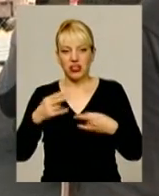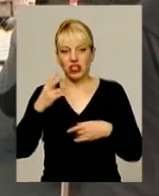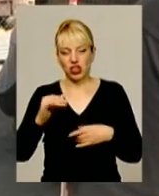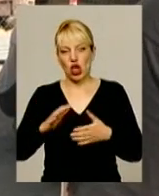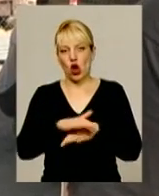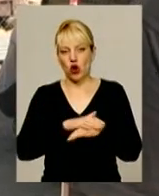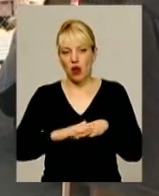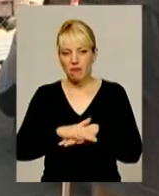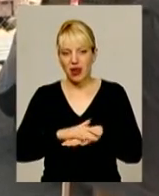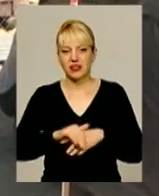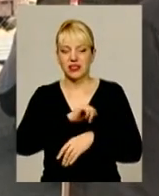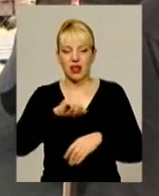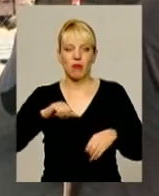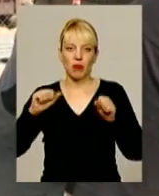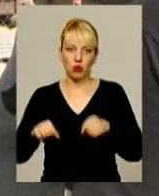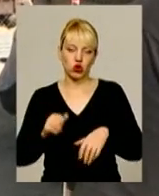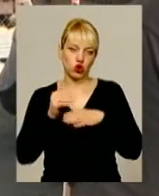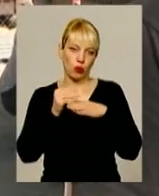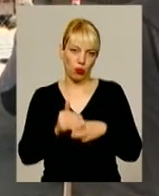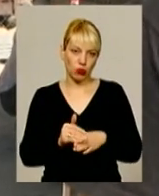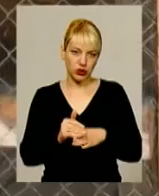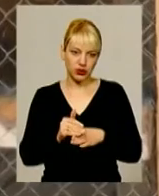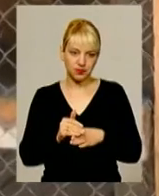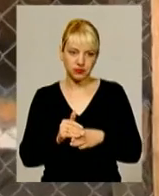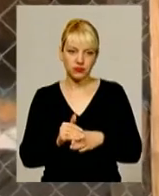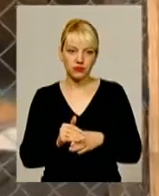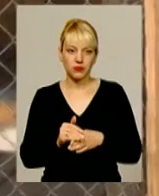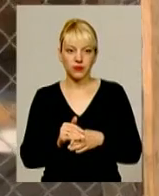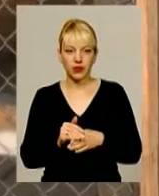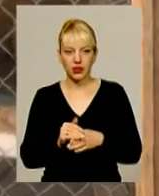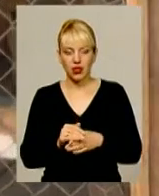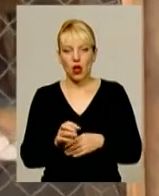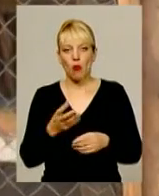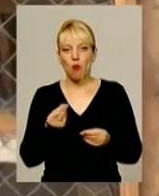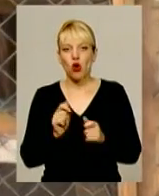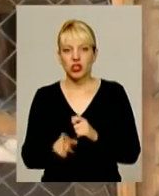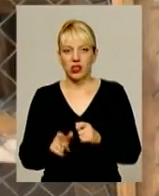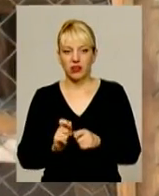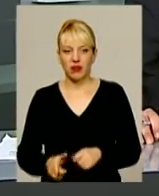громадськість сама може так само допомогти тими самими пожертвами.